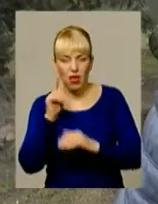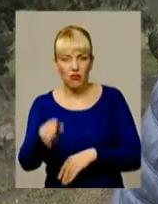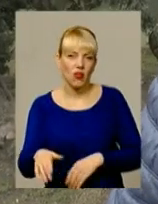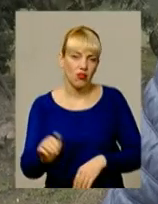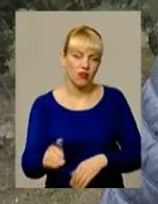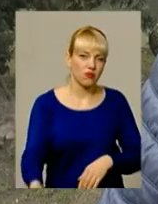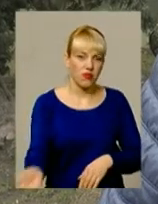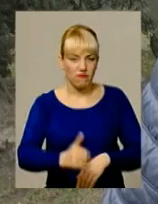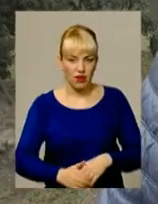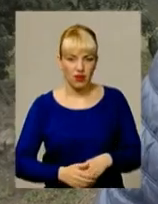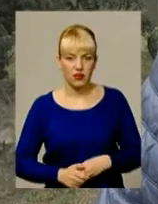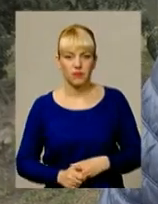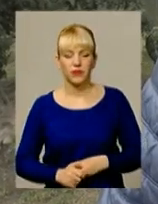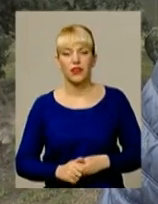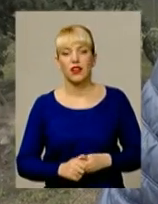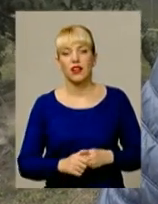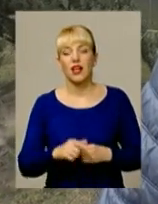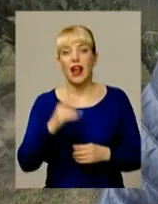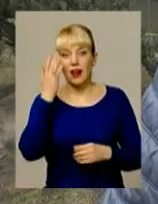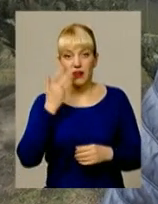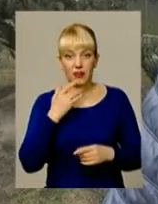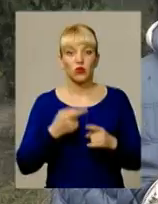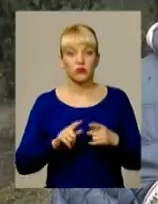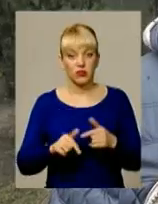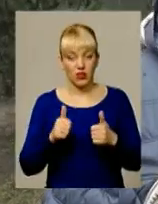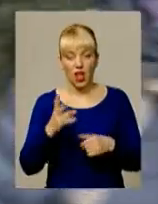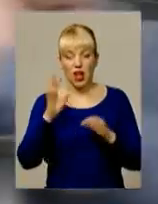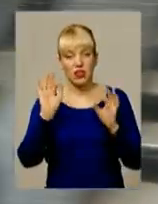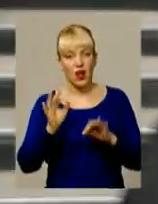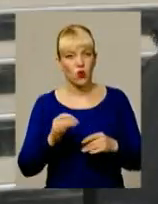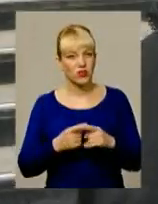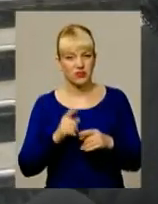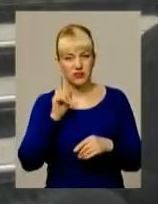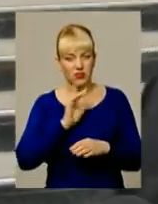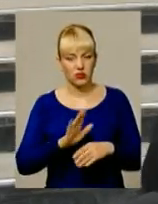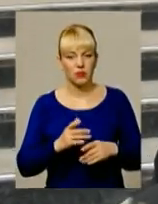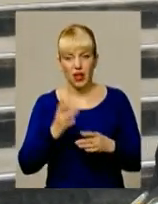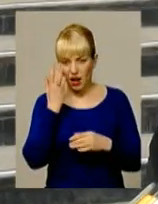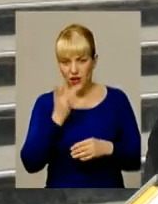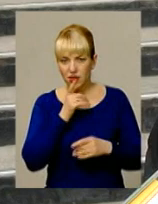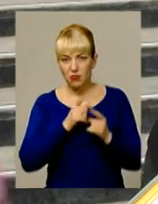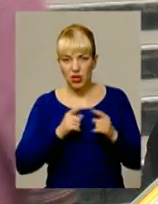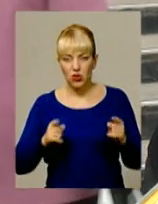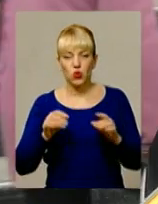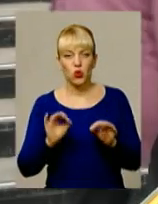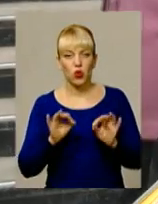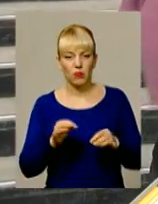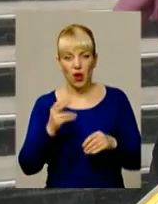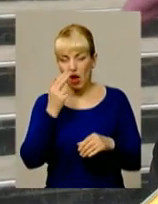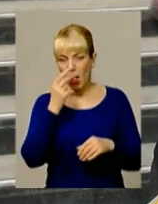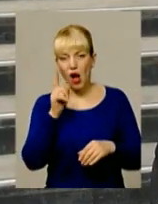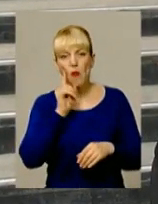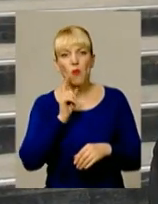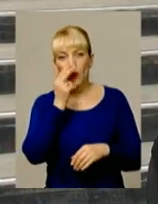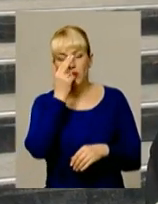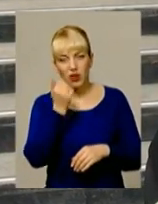Літом то це непогано, але на осінь то це трошки. На літній період воно нормально, але поки адаптуємось.